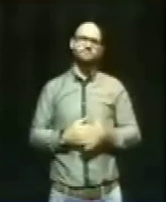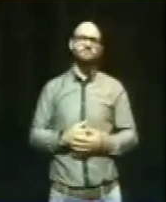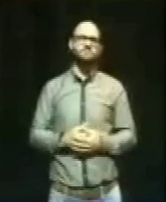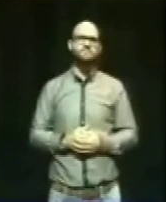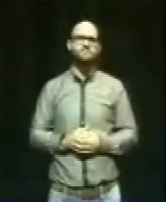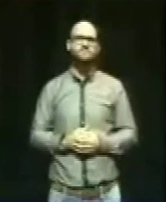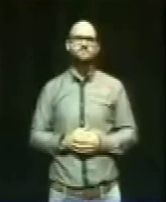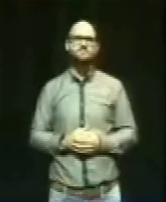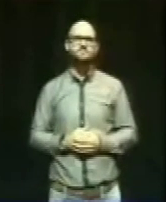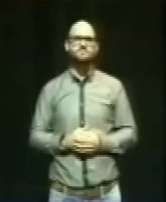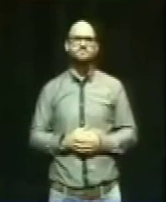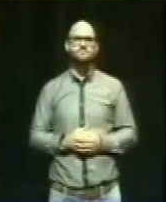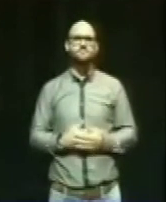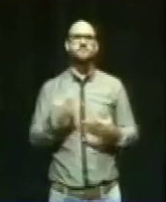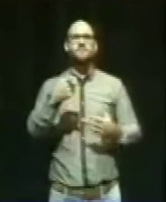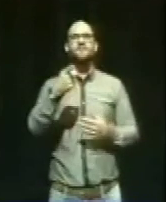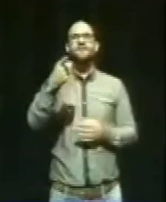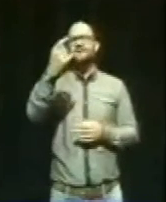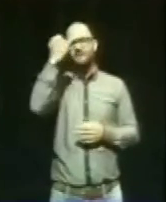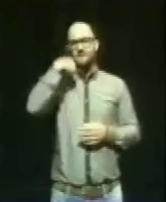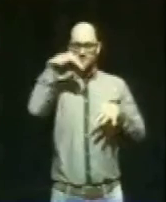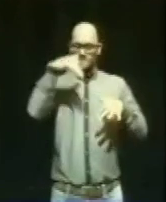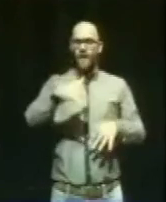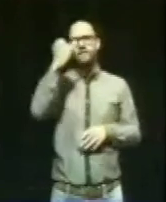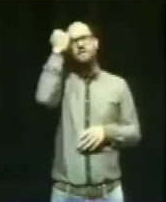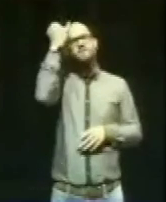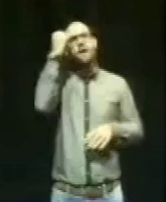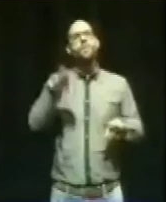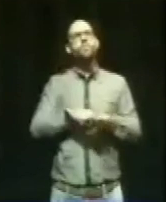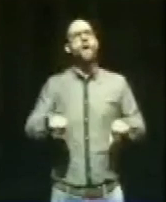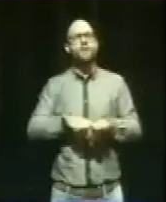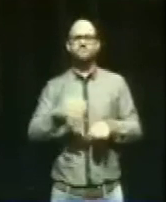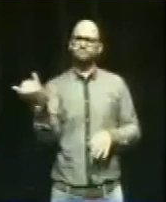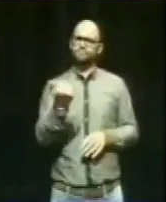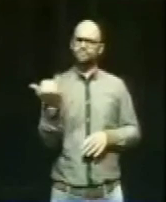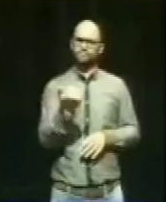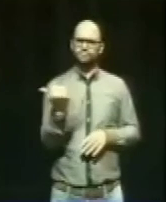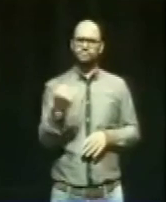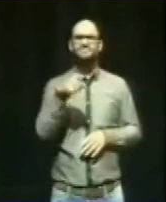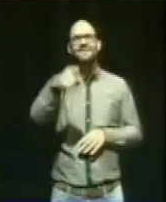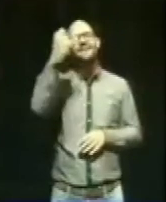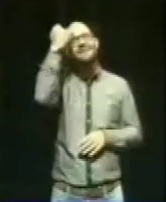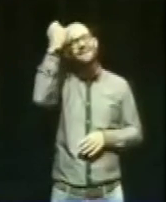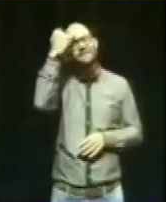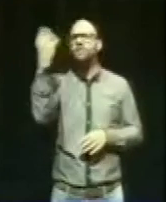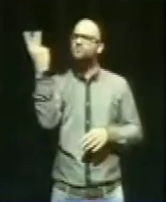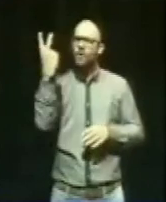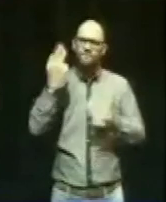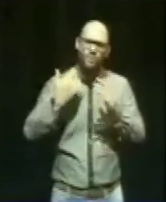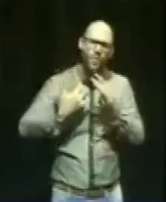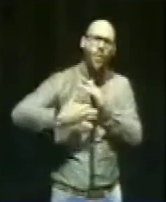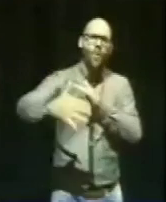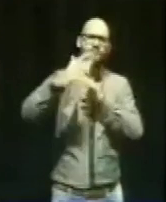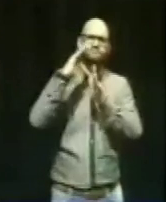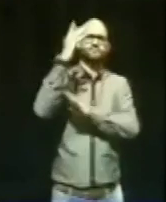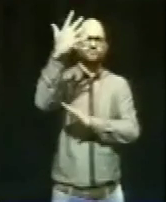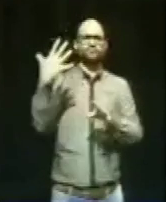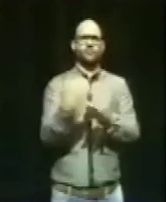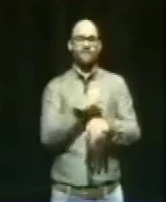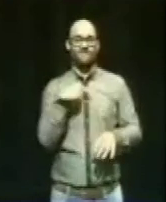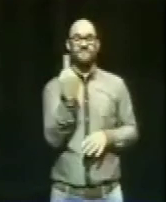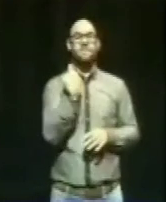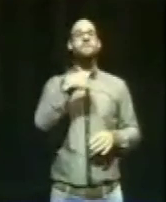Diese gute Idee wird sich durchsetzen. Diese Idee verkörpern wir Piraten. Und wir Piraten werden damit